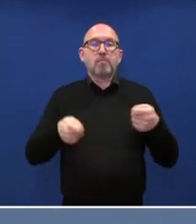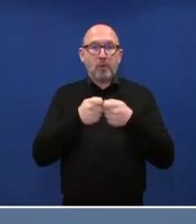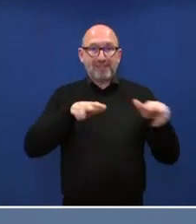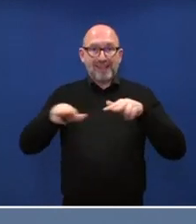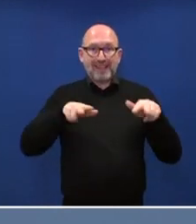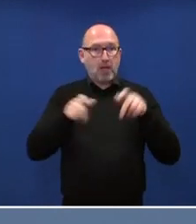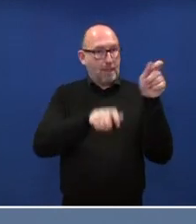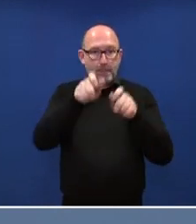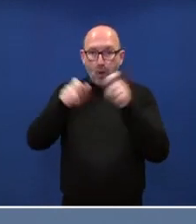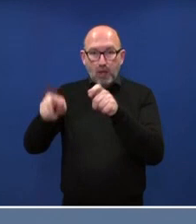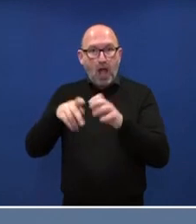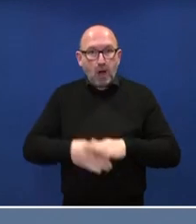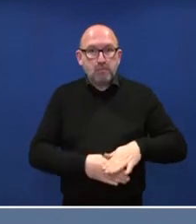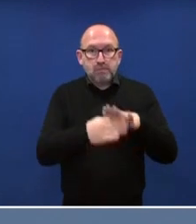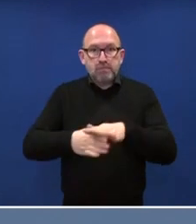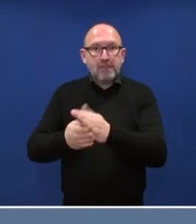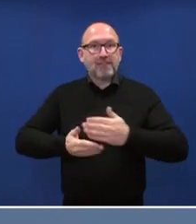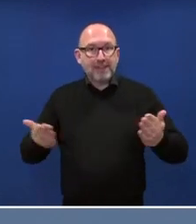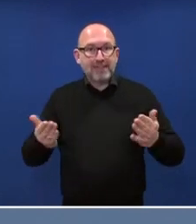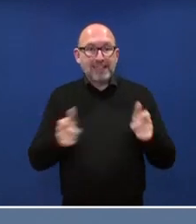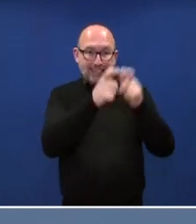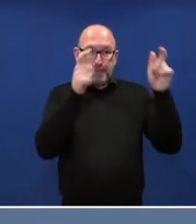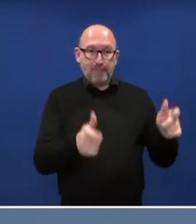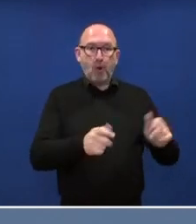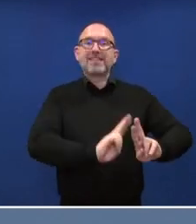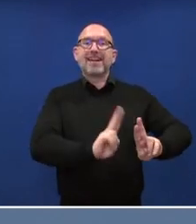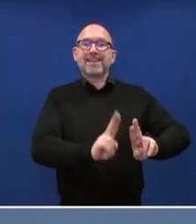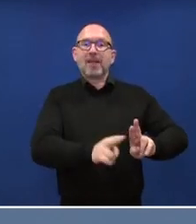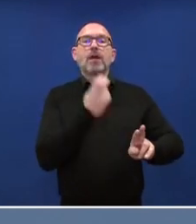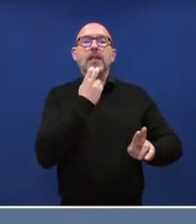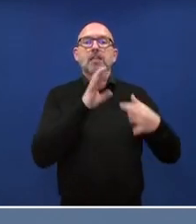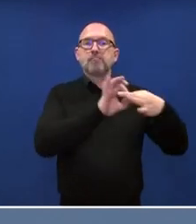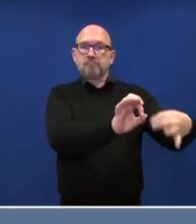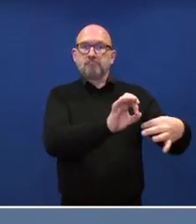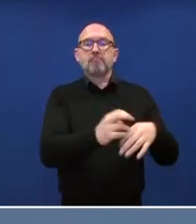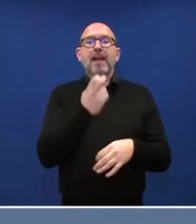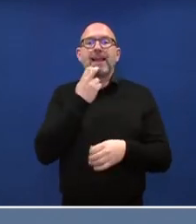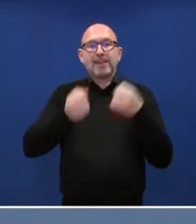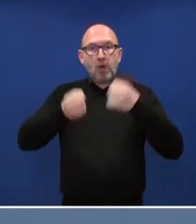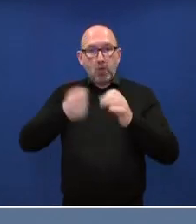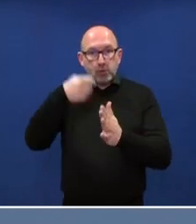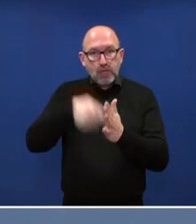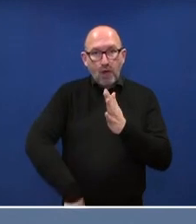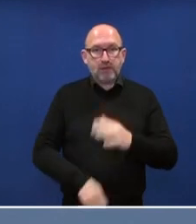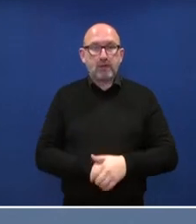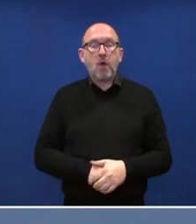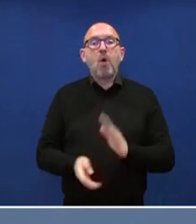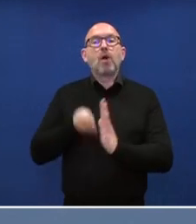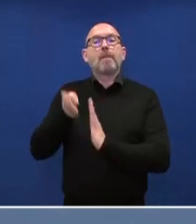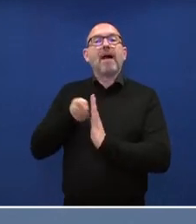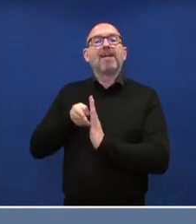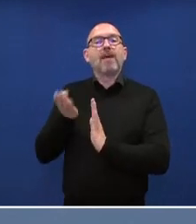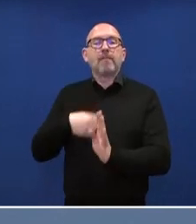und Bürger außerdem dabei, Gebäude energetisch zu sanieren, Elektrofahrzeuge zu kaufen und macht das Bahnfahren